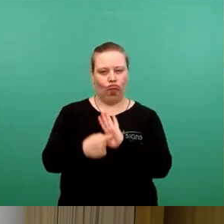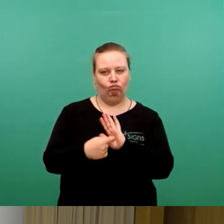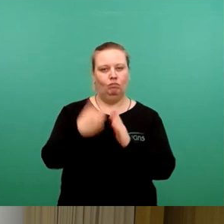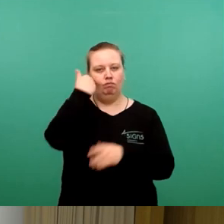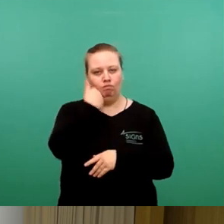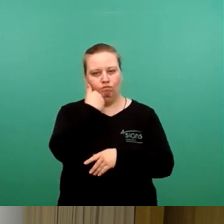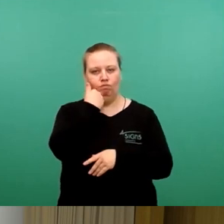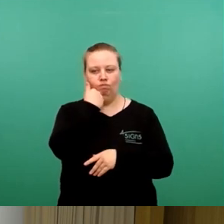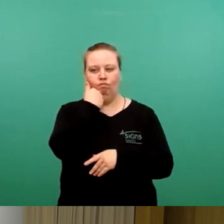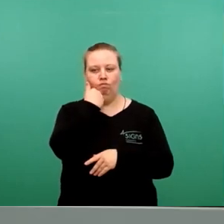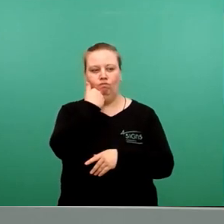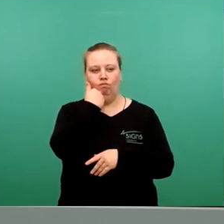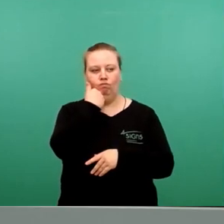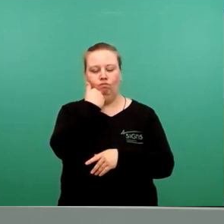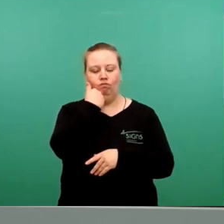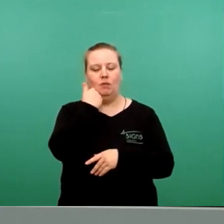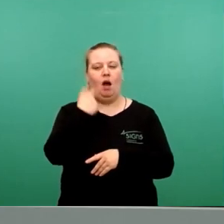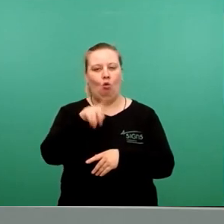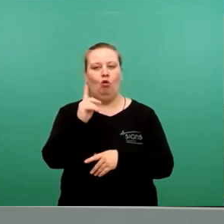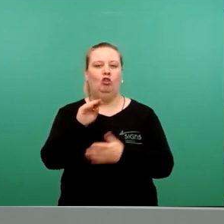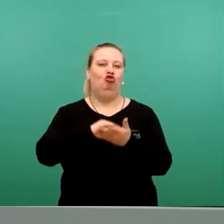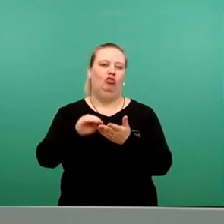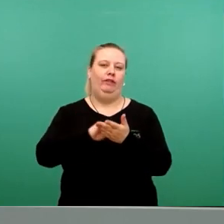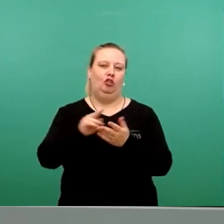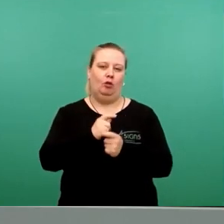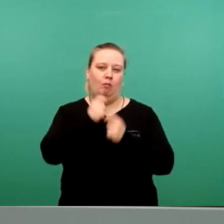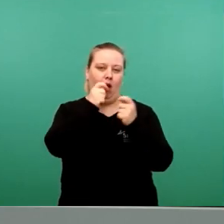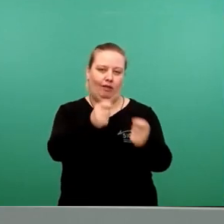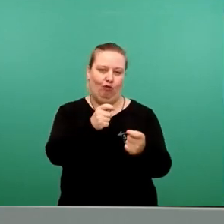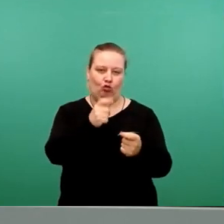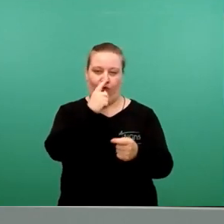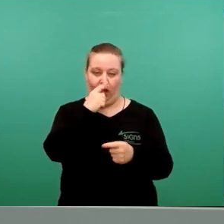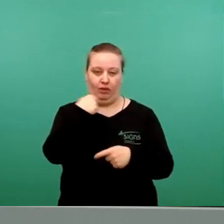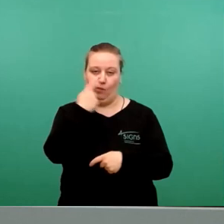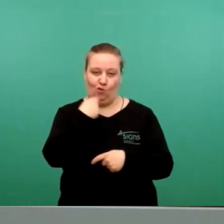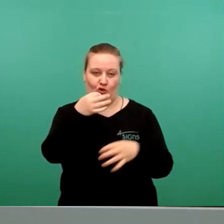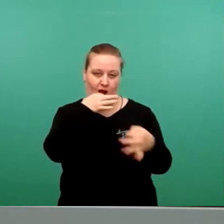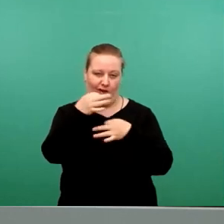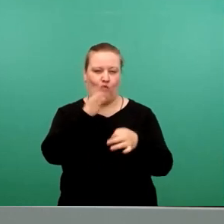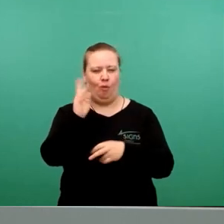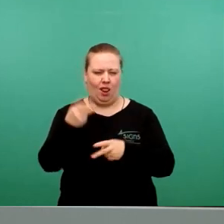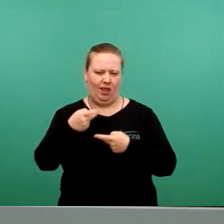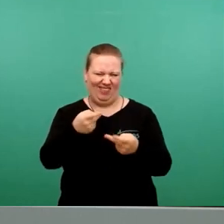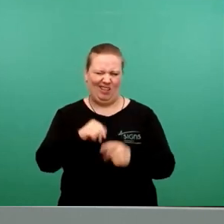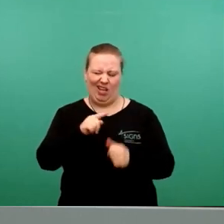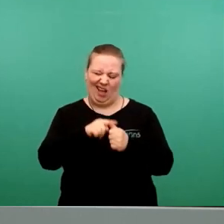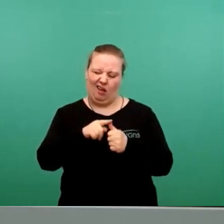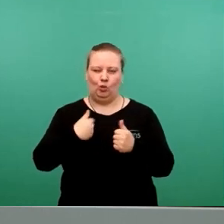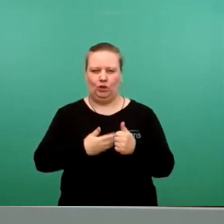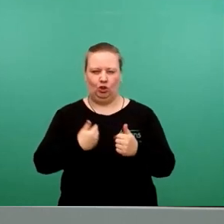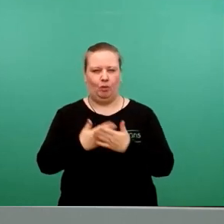ich, dass wir es im Rahmen der schriftlichen Beantwortung zur möglichen Anfrage dann nochmal nachliefern können, wie der